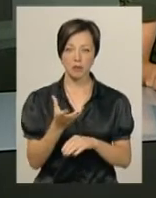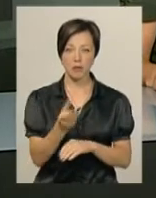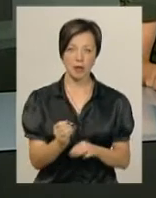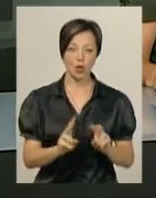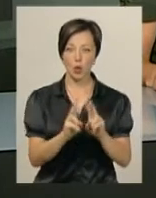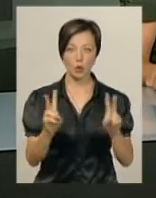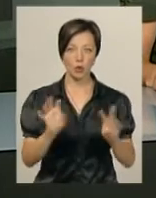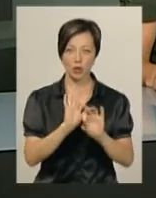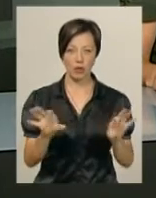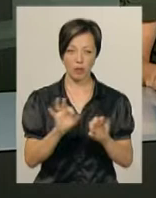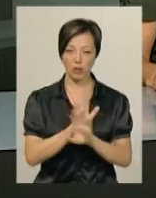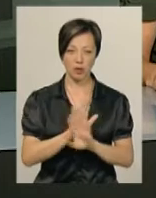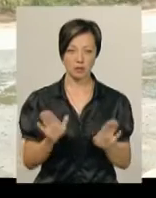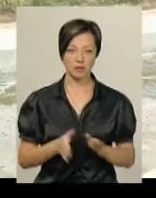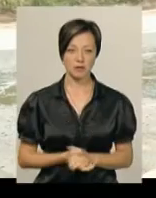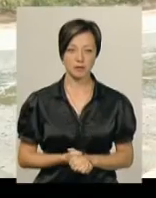йому ніхто не пояснив.